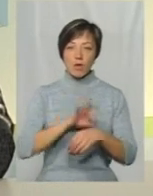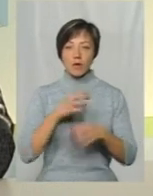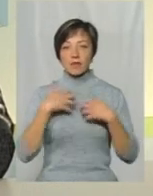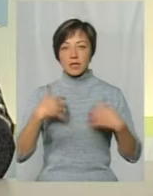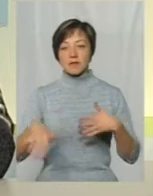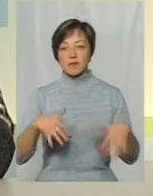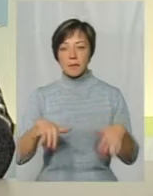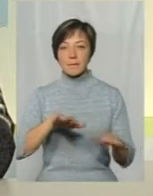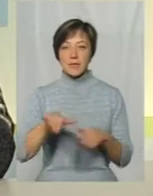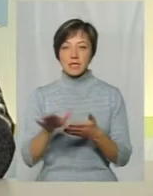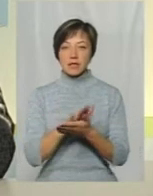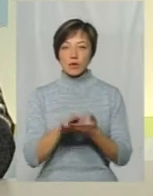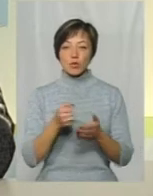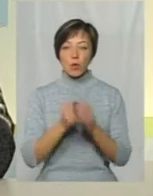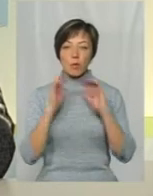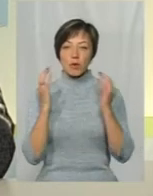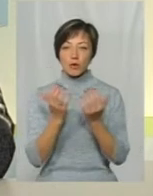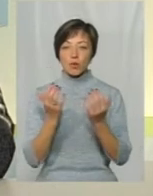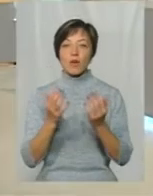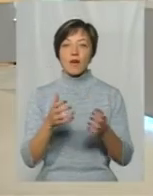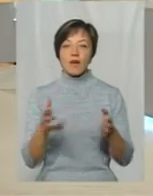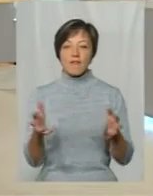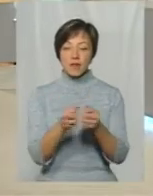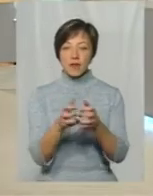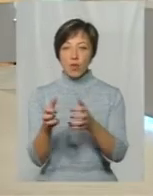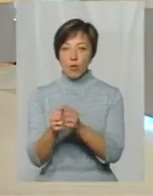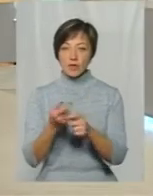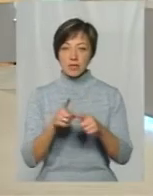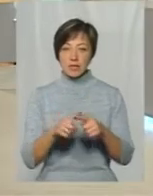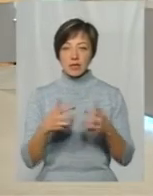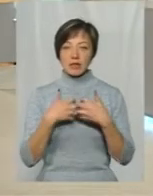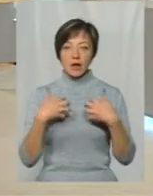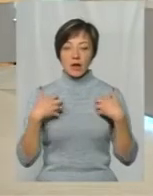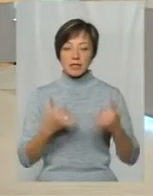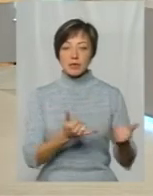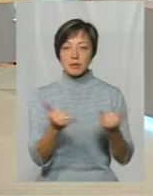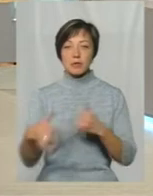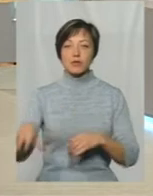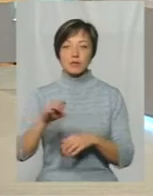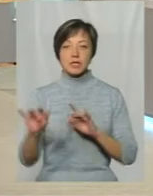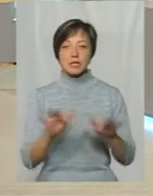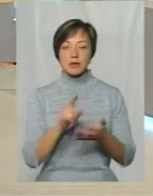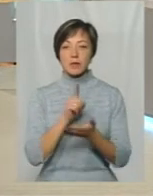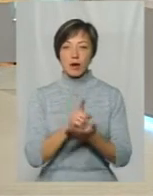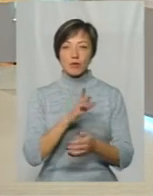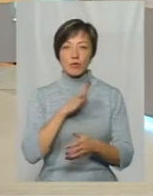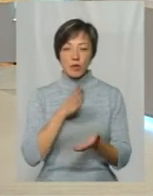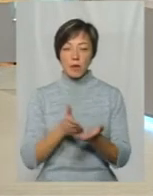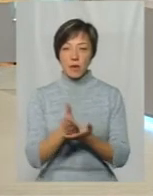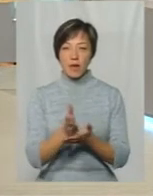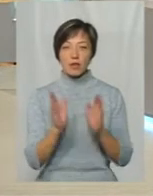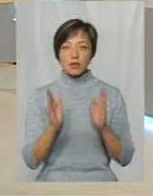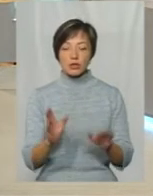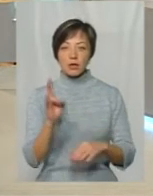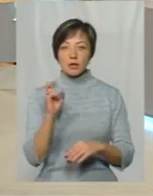слабких, після стерилізації до притулку, відлов цих тварин Вони забезпечують усі дії, які мають бути направлені лише